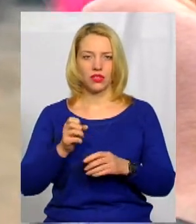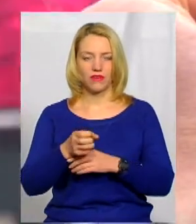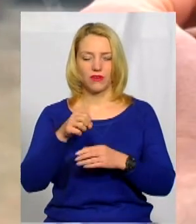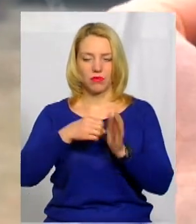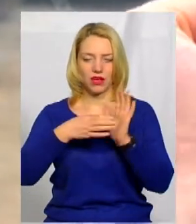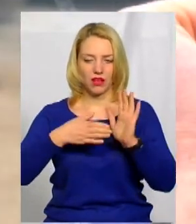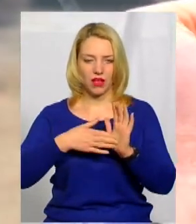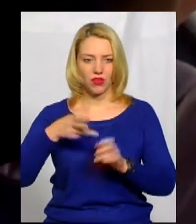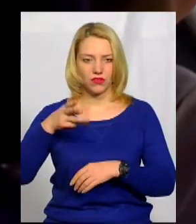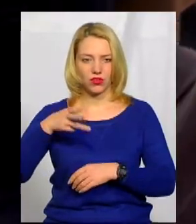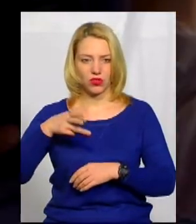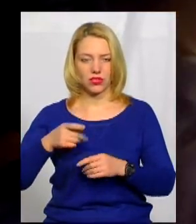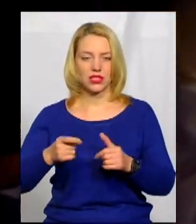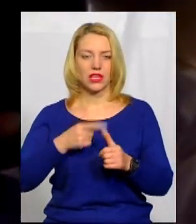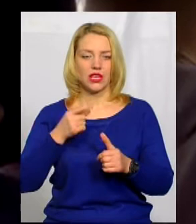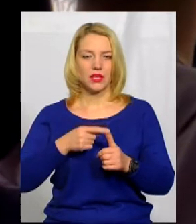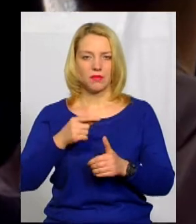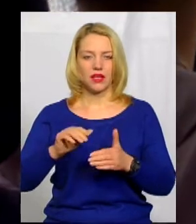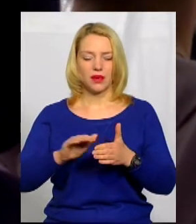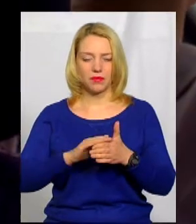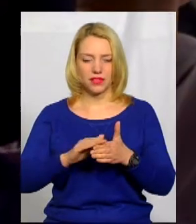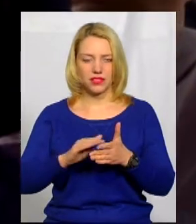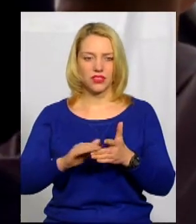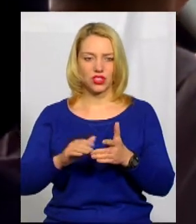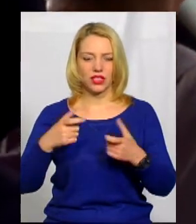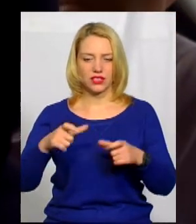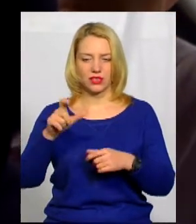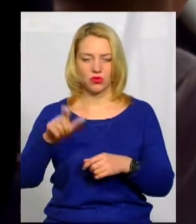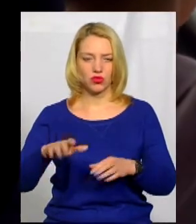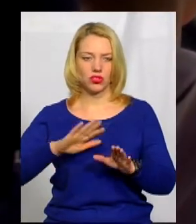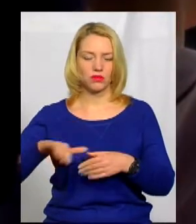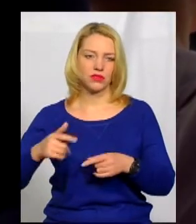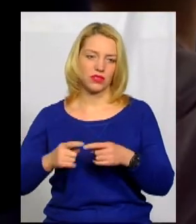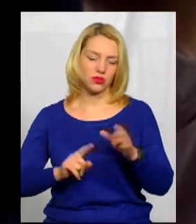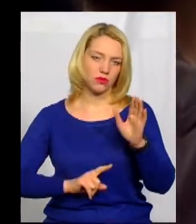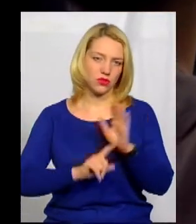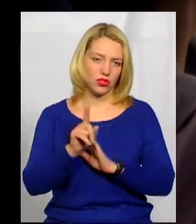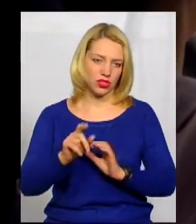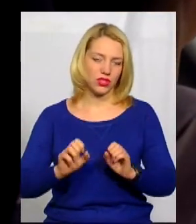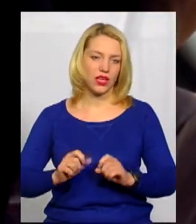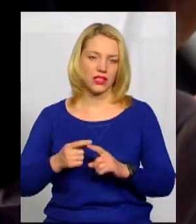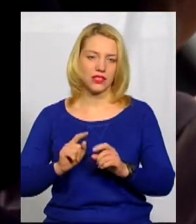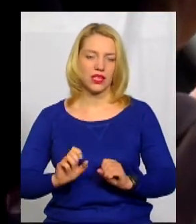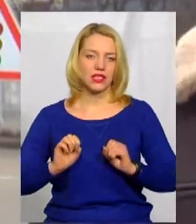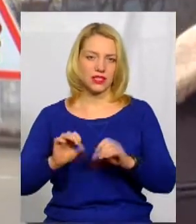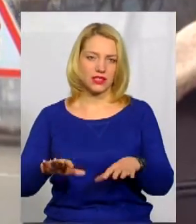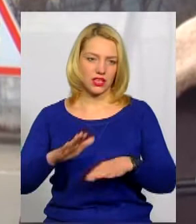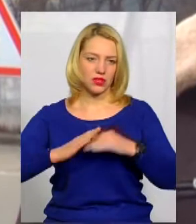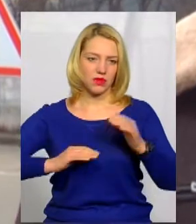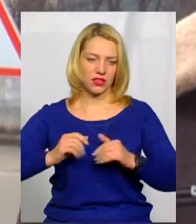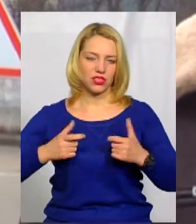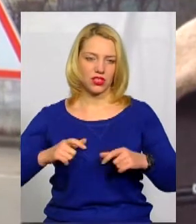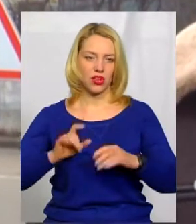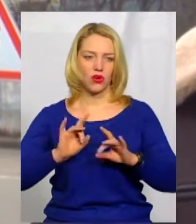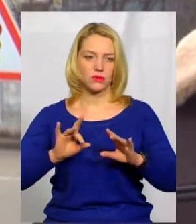фіксується ім'я та прізвище екзаменуючого, номер транспортного засобу і після цього розпочинається рух для здачі практичного іспиту, розповідає